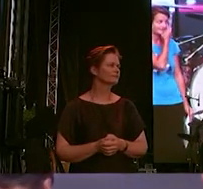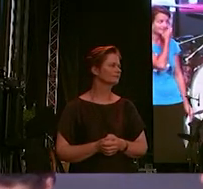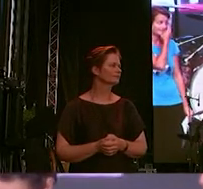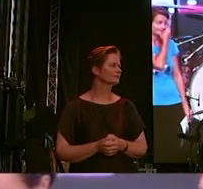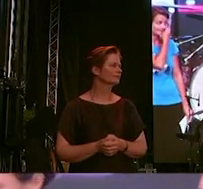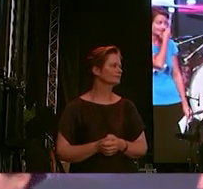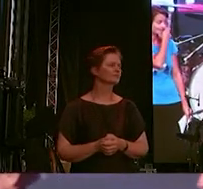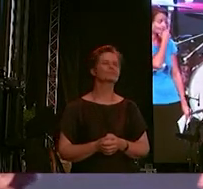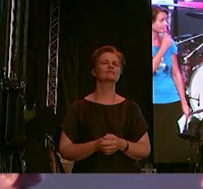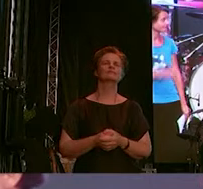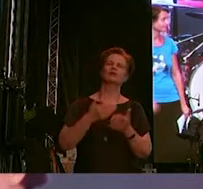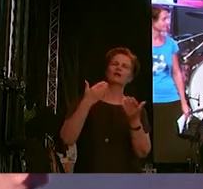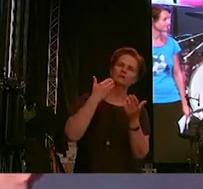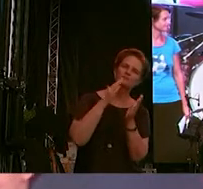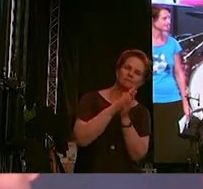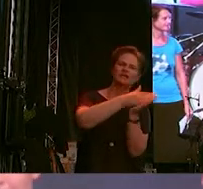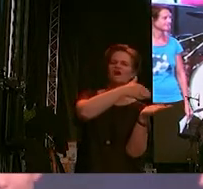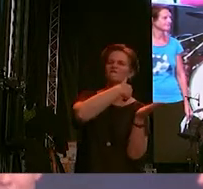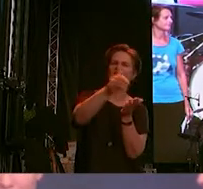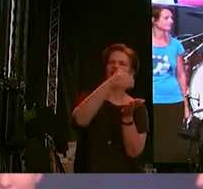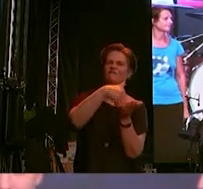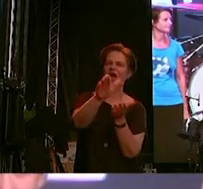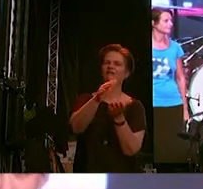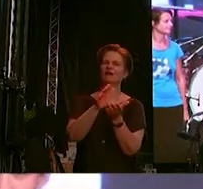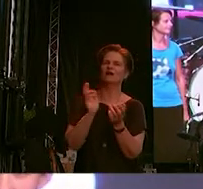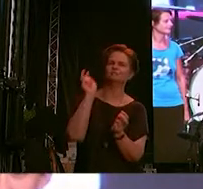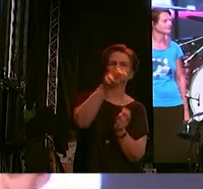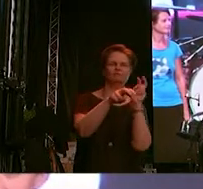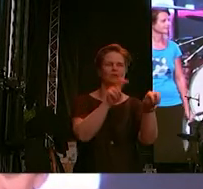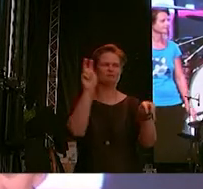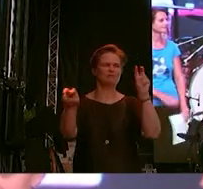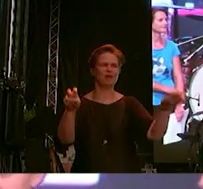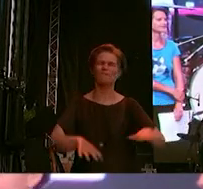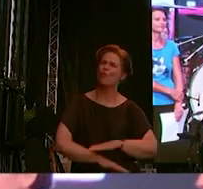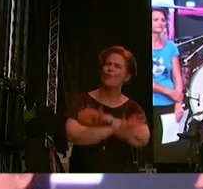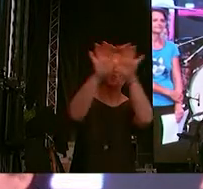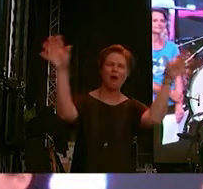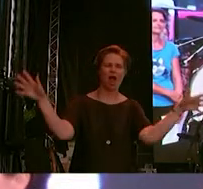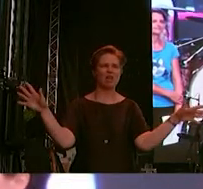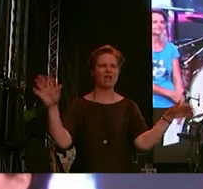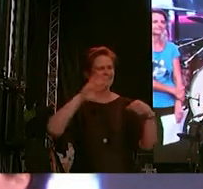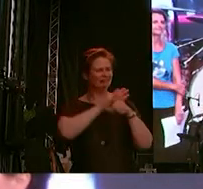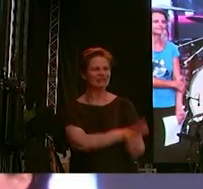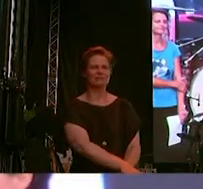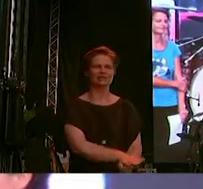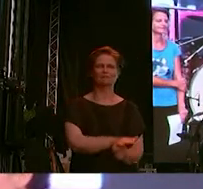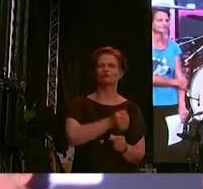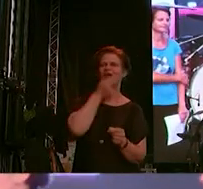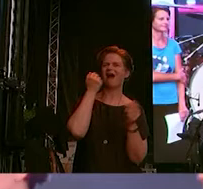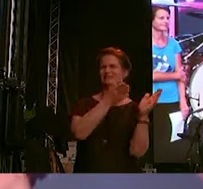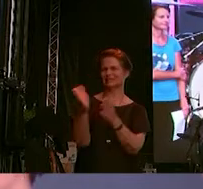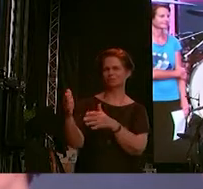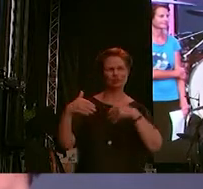Mischt euch weiter ein. Denn es gibt überall Diskriminierung und Rassismus. Unser